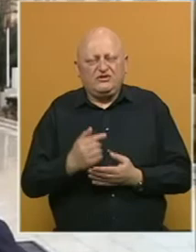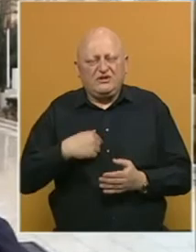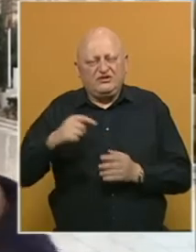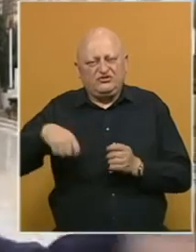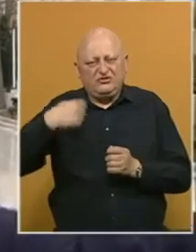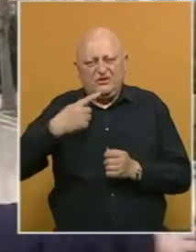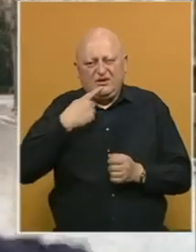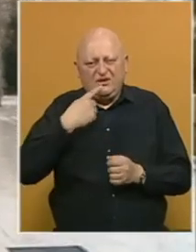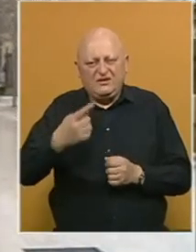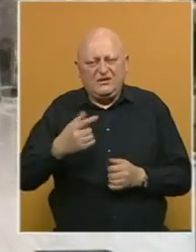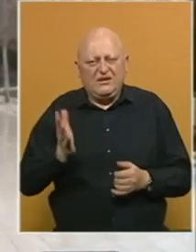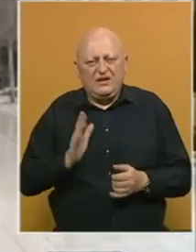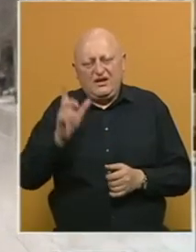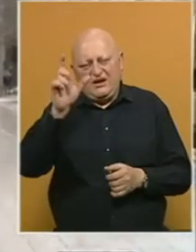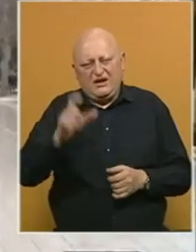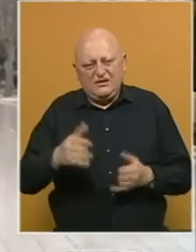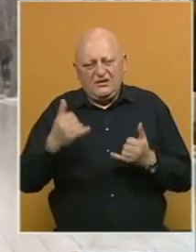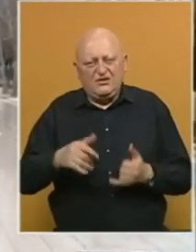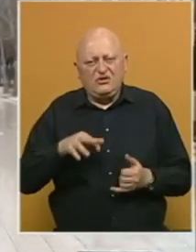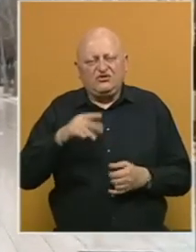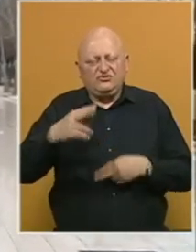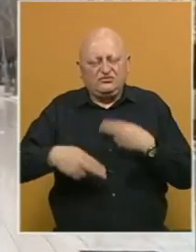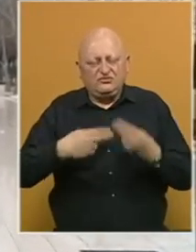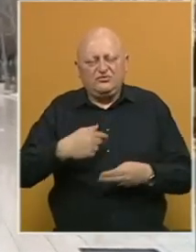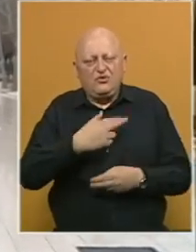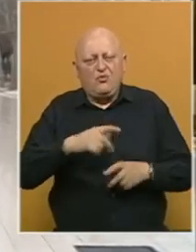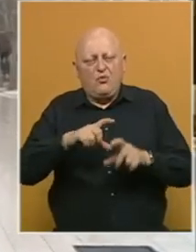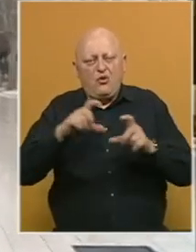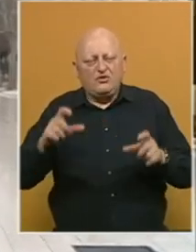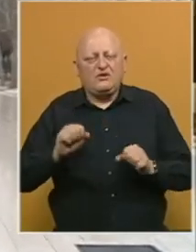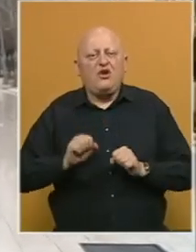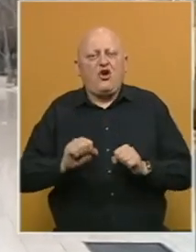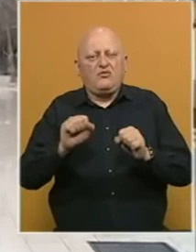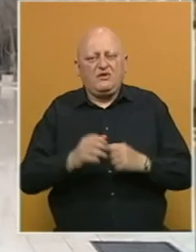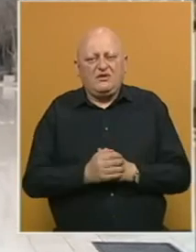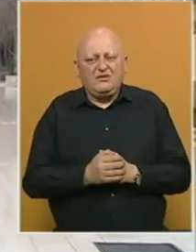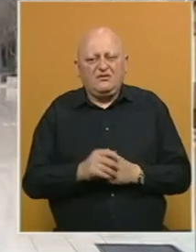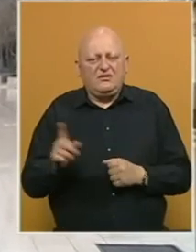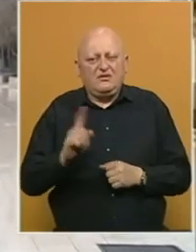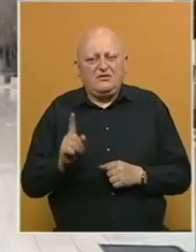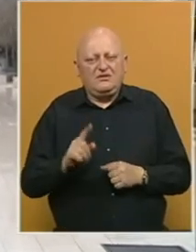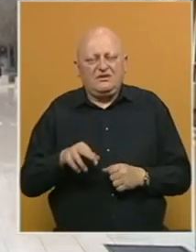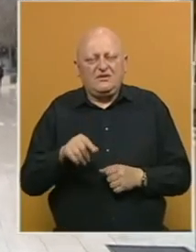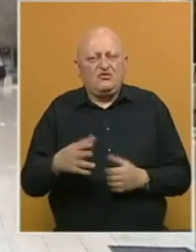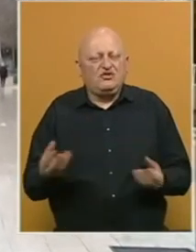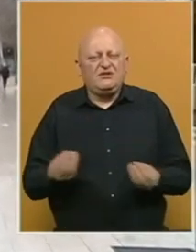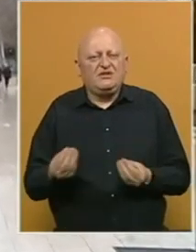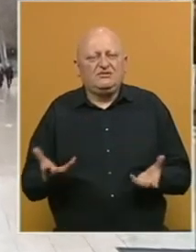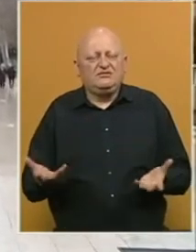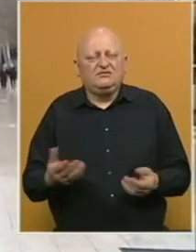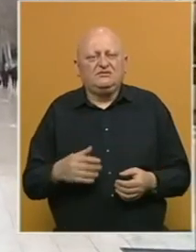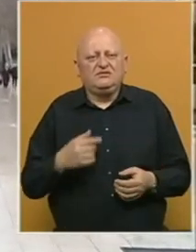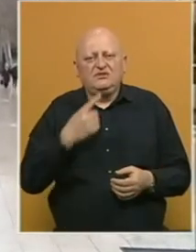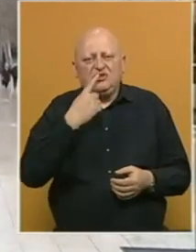televiziju govorila je i građanka koja je danas otišla na pregledu bolnicu, ali je odbijena. Nisam otišla. Zašto? Po